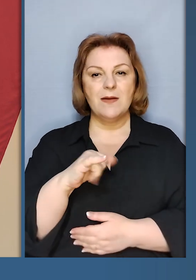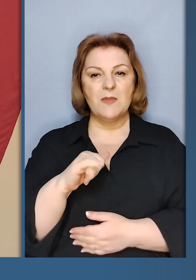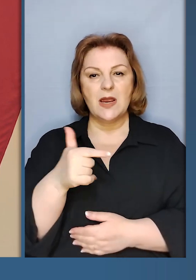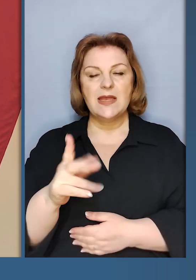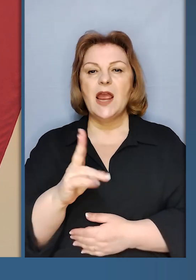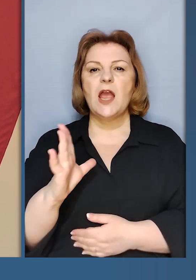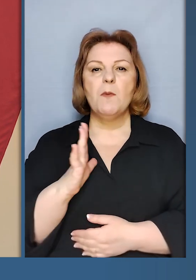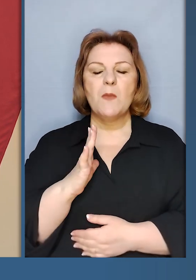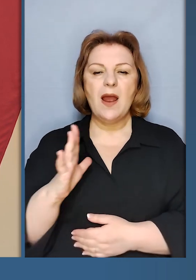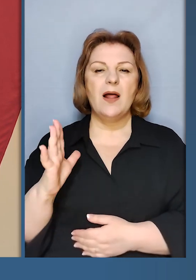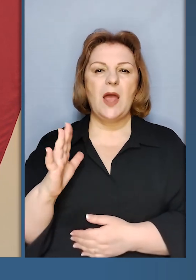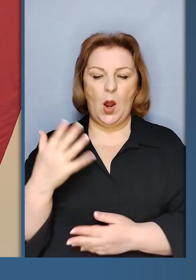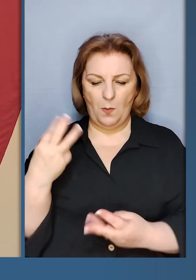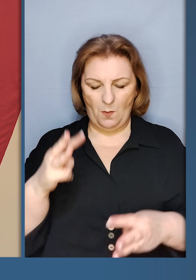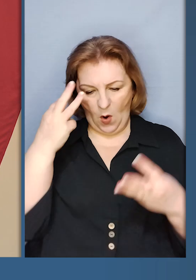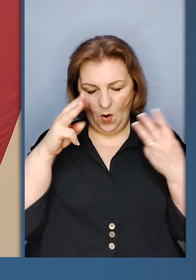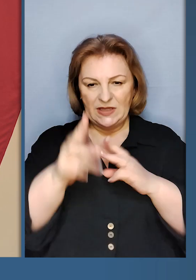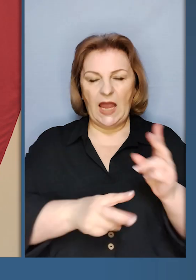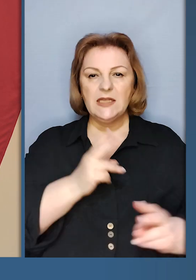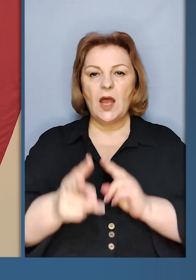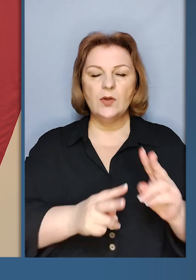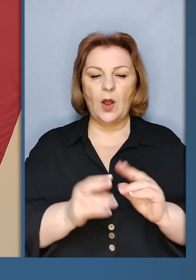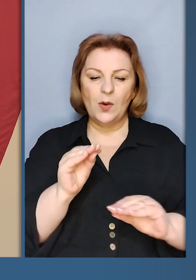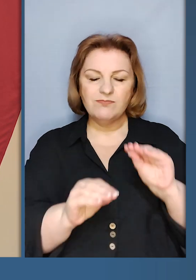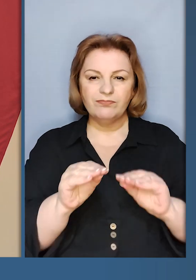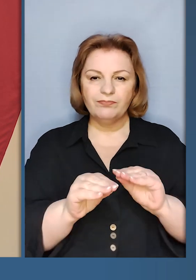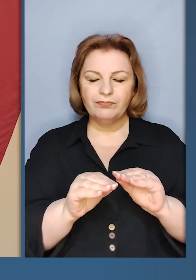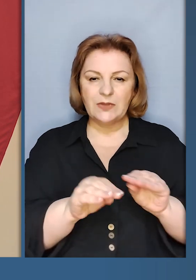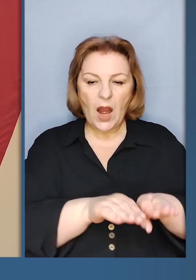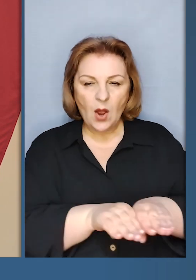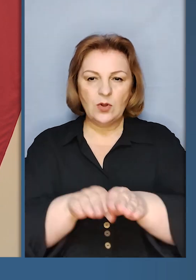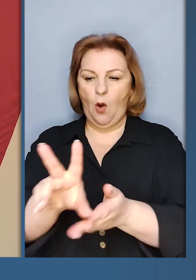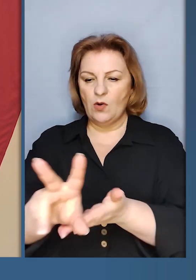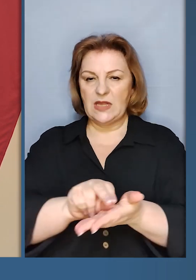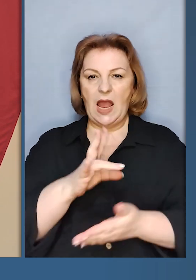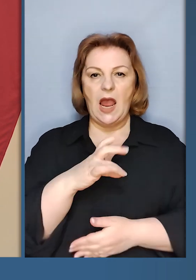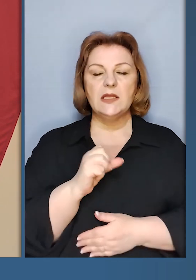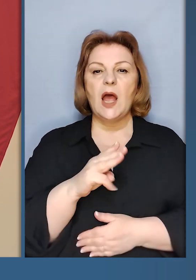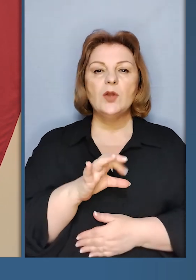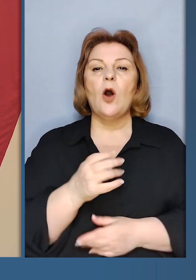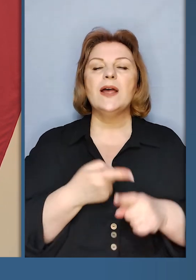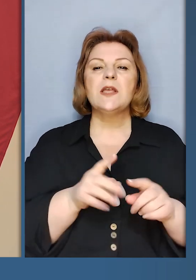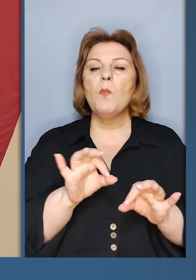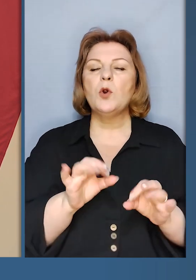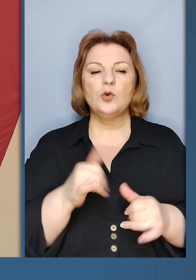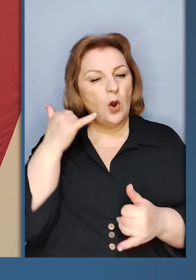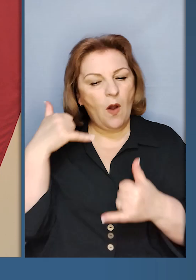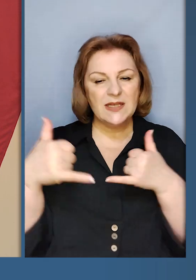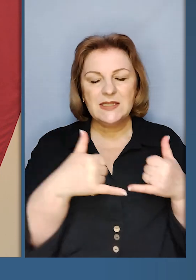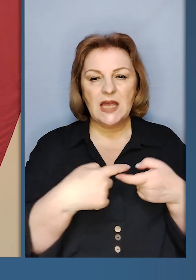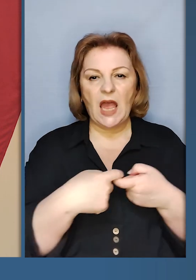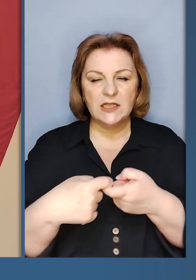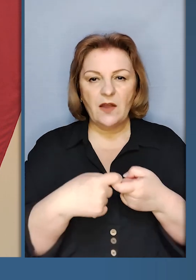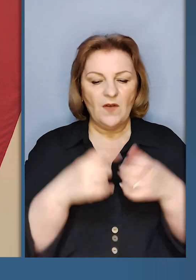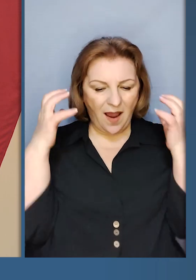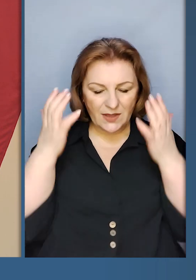є ще літаки міг, які були модернізовані і достосовані до стандартів НАТО, якщо йдеться насамперед про